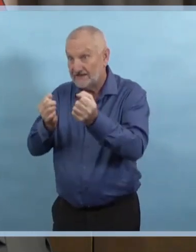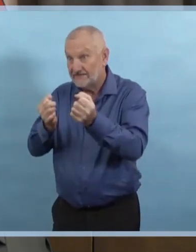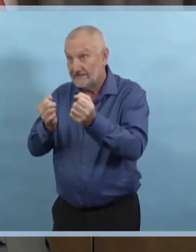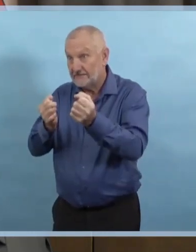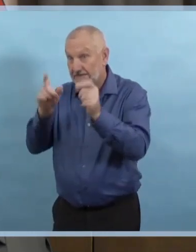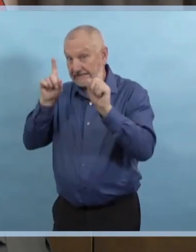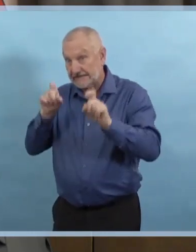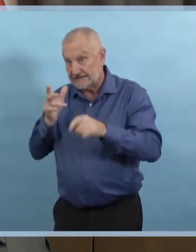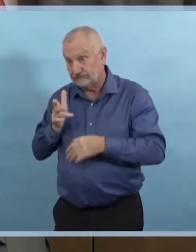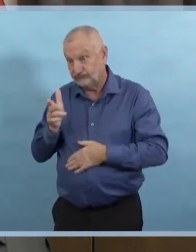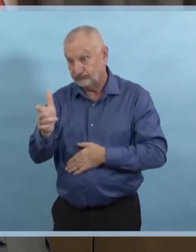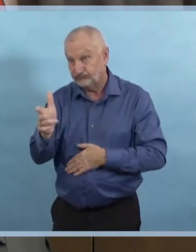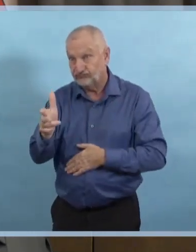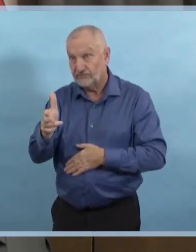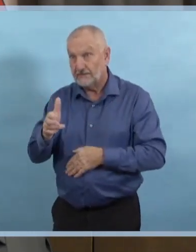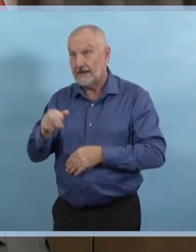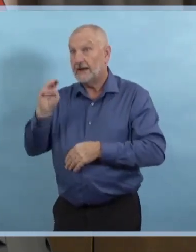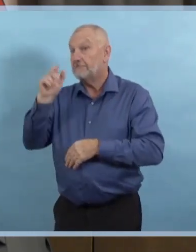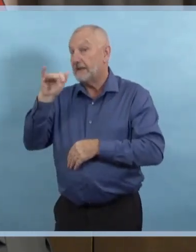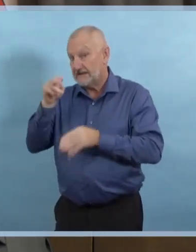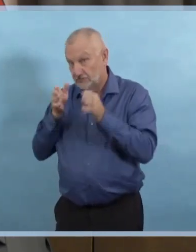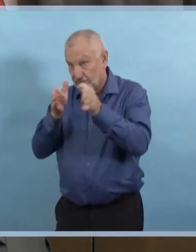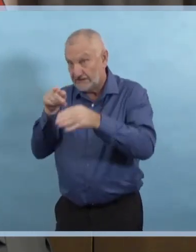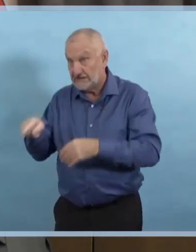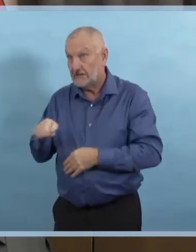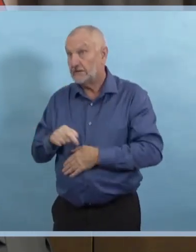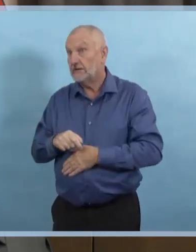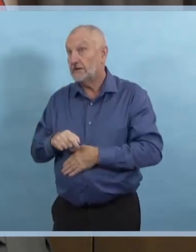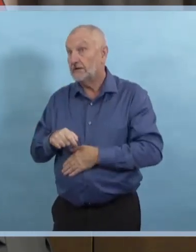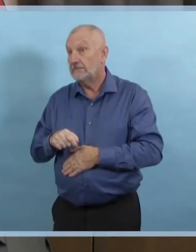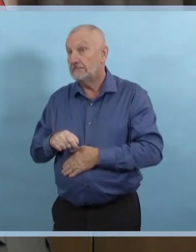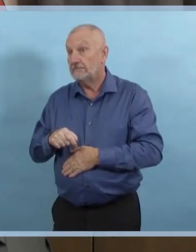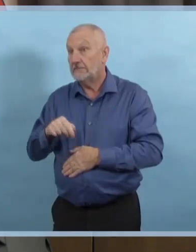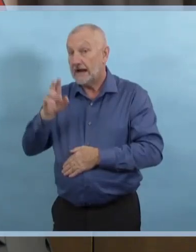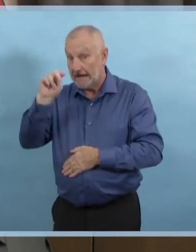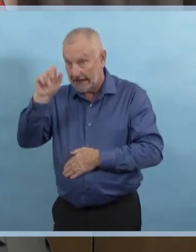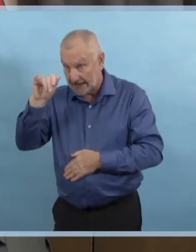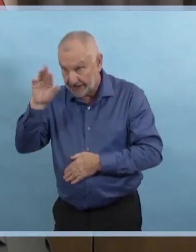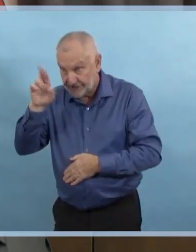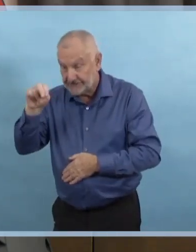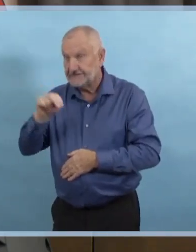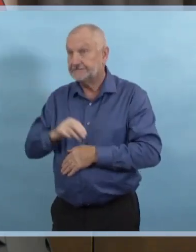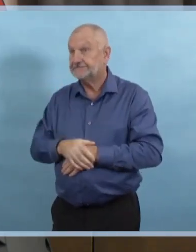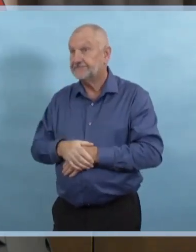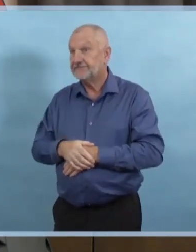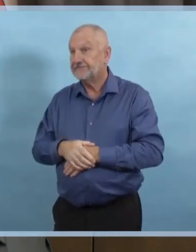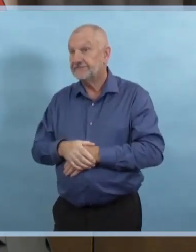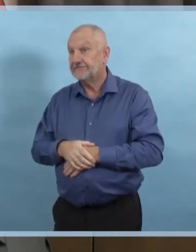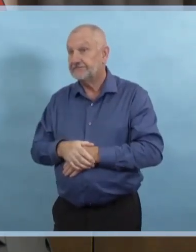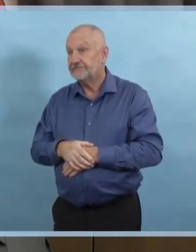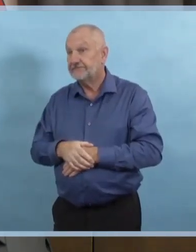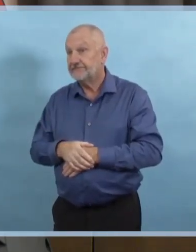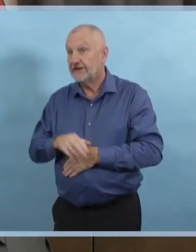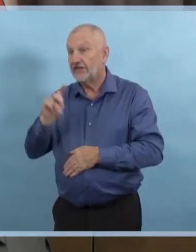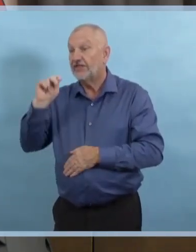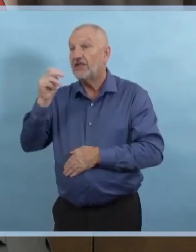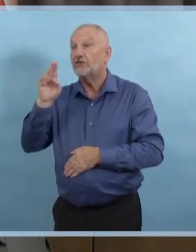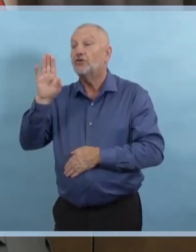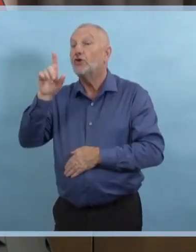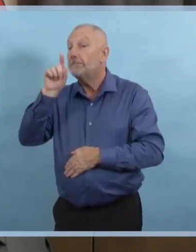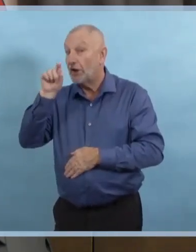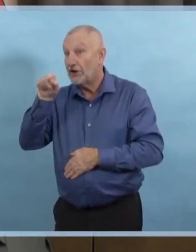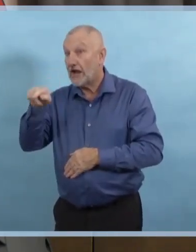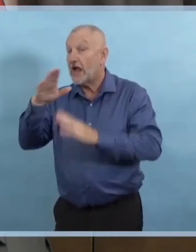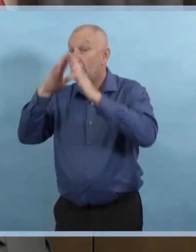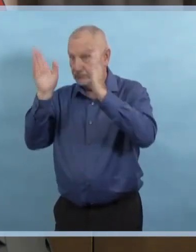accessibles. Les partenariats avec le Collège Red River pour former des personnes pour faire